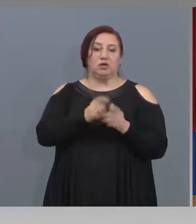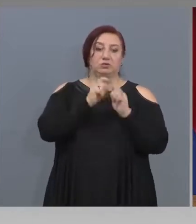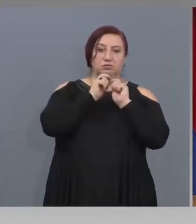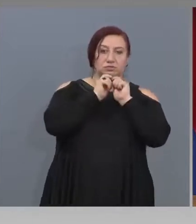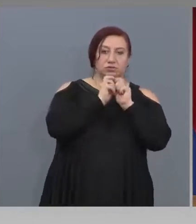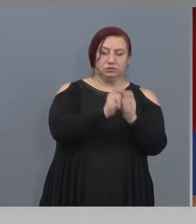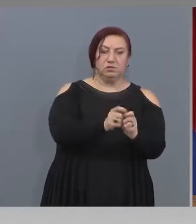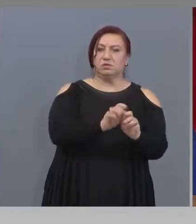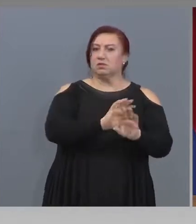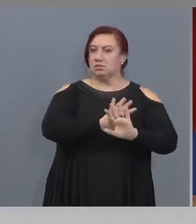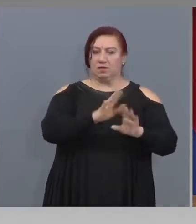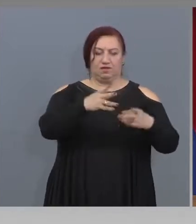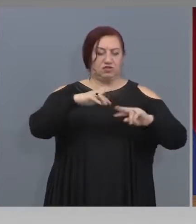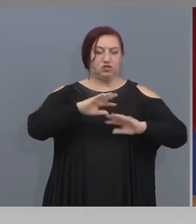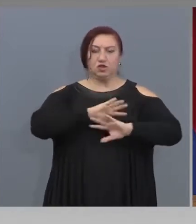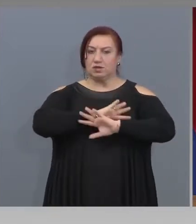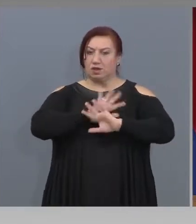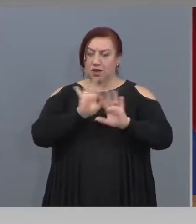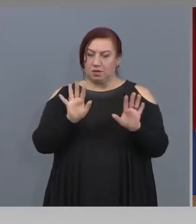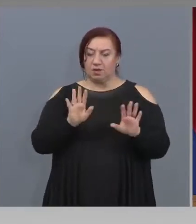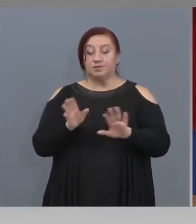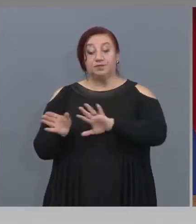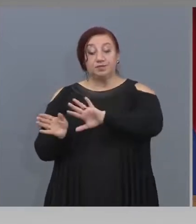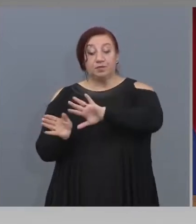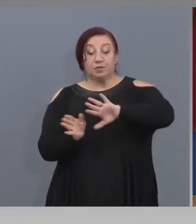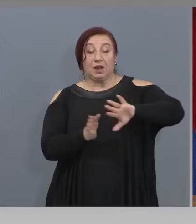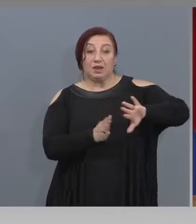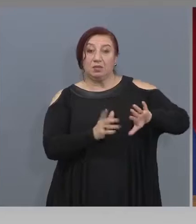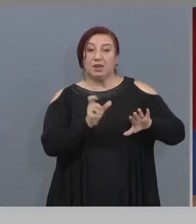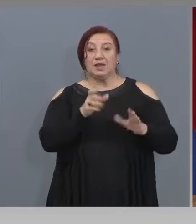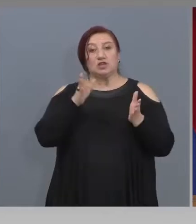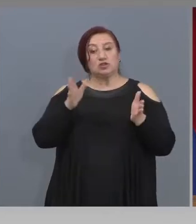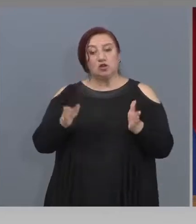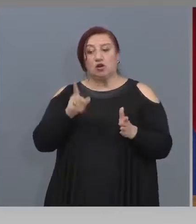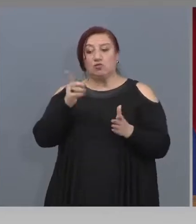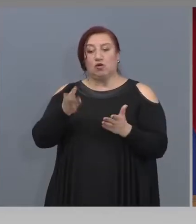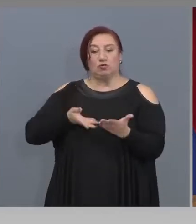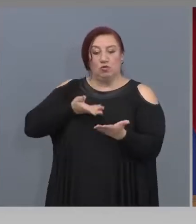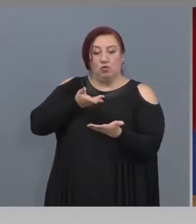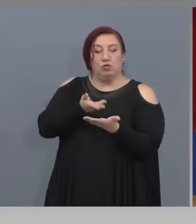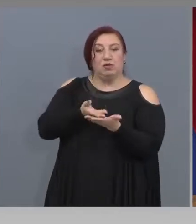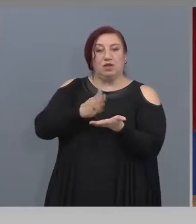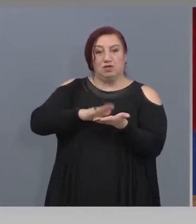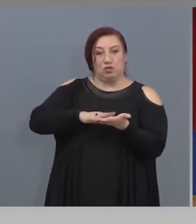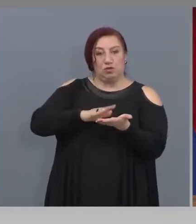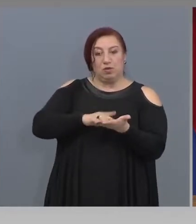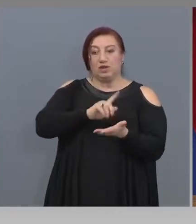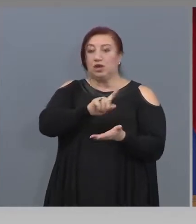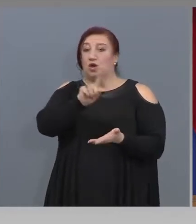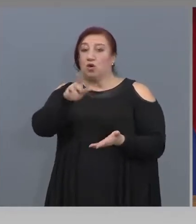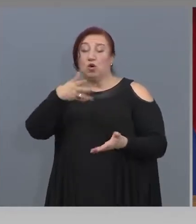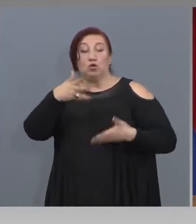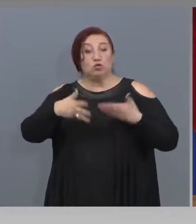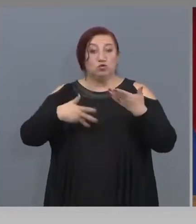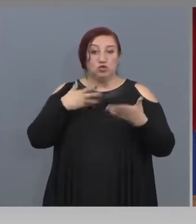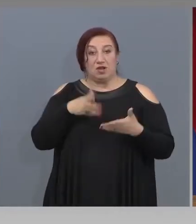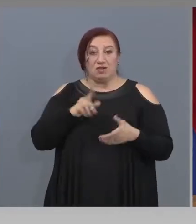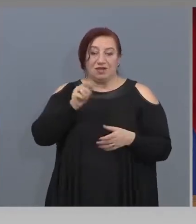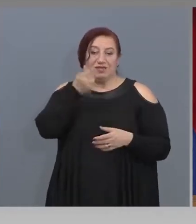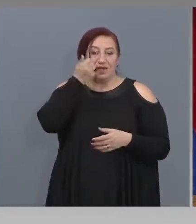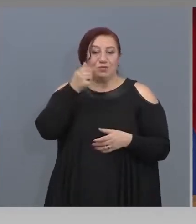Изтече срока, в който се подадаха документи от желаящите лица да се възползват от тази мярка.